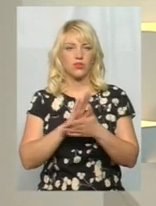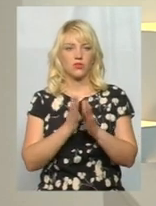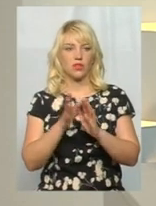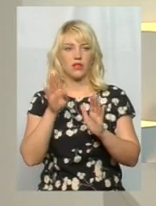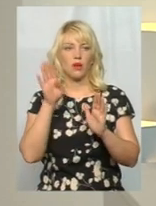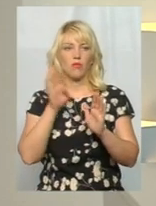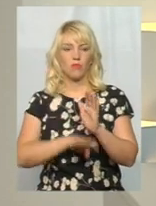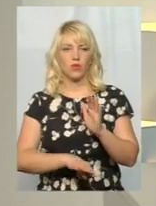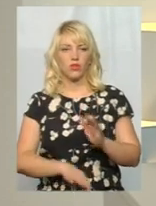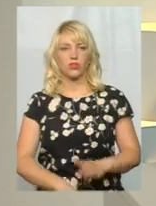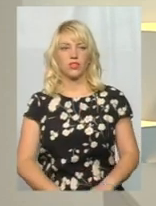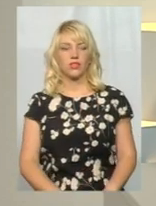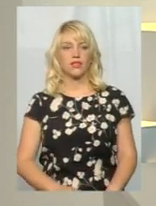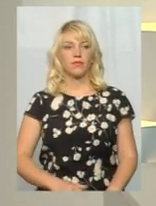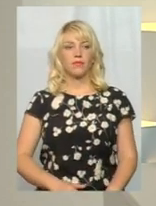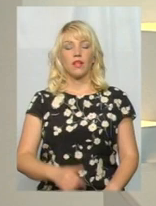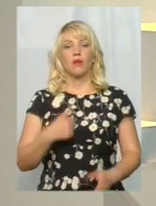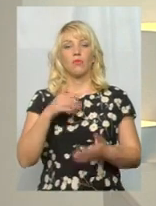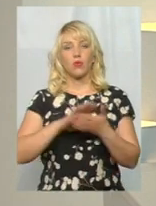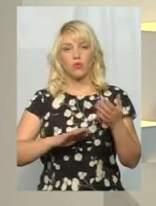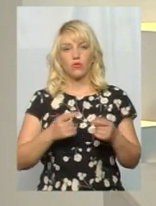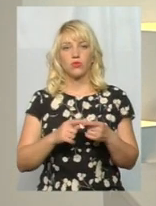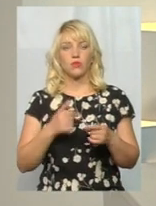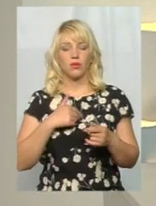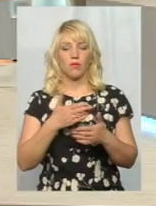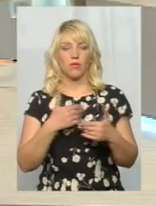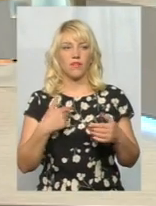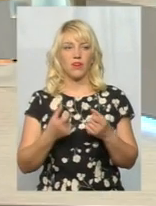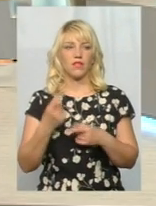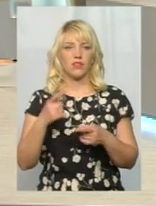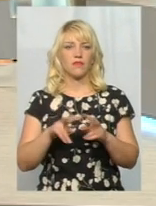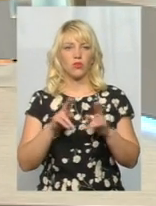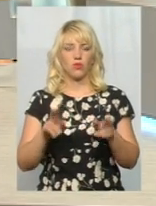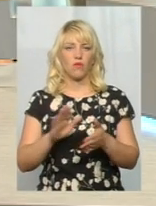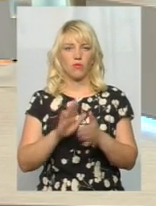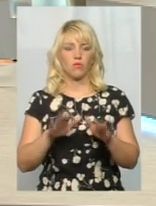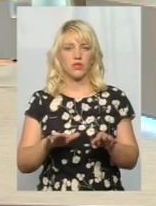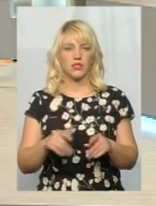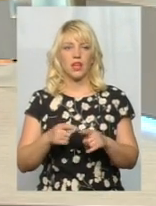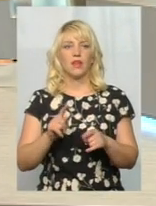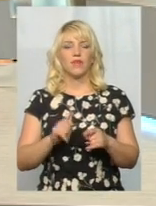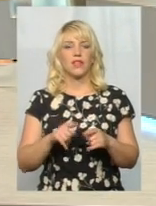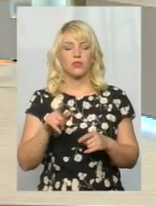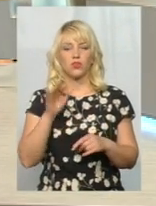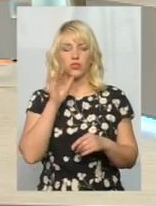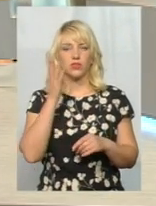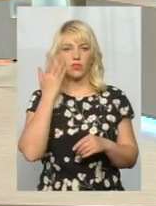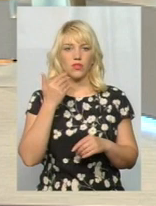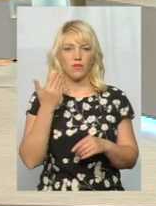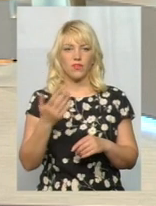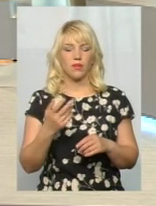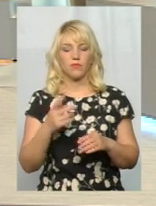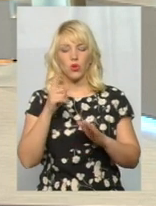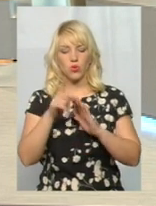Ми продовжуємо ще про це говорити, бо і ви, виявляється, і ми сьогодні були в одному і тому ж місці. Пані Наталя, за той час, коли ви досліджуєте цю проблему,